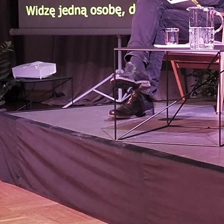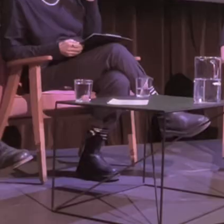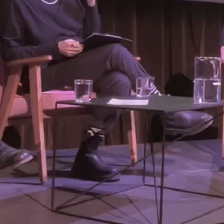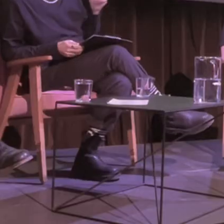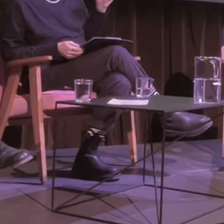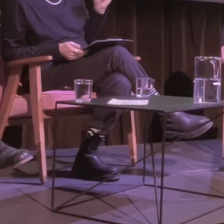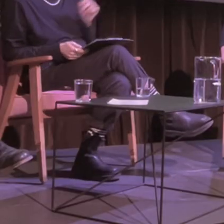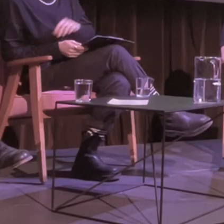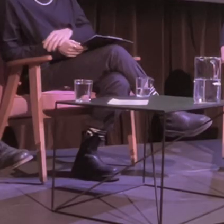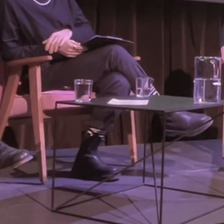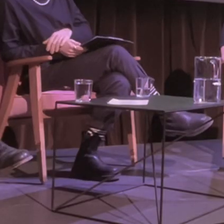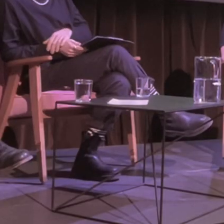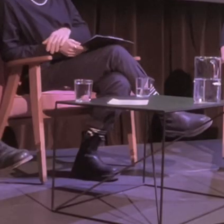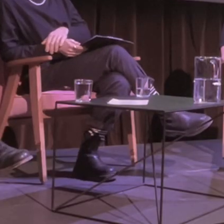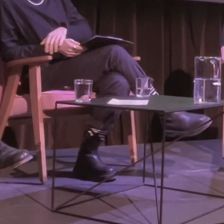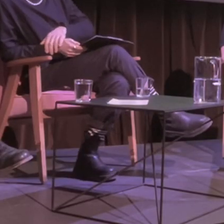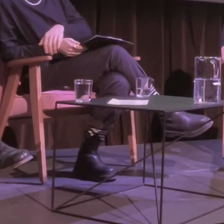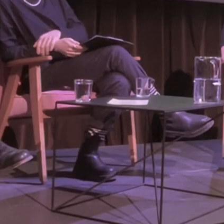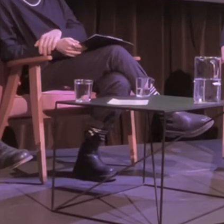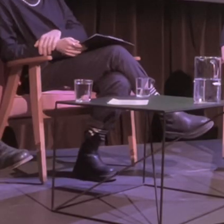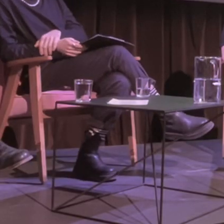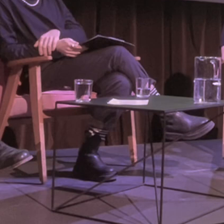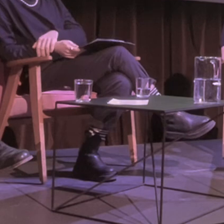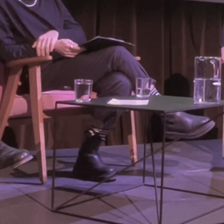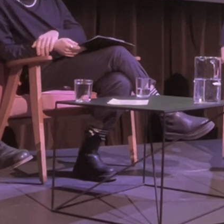Okej, na podium. Dzień dobry.